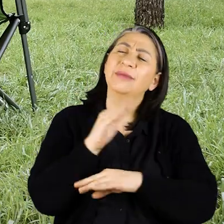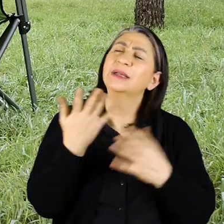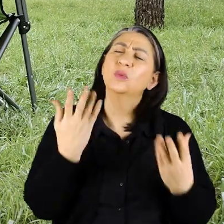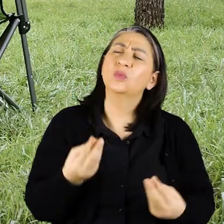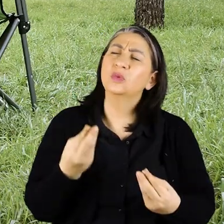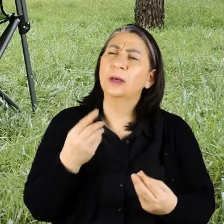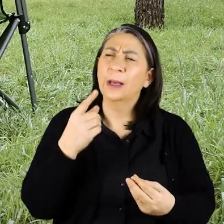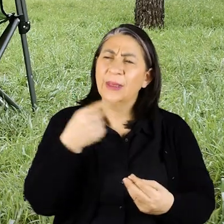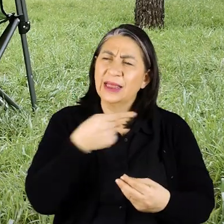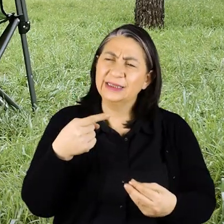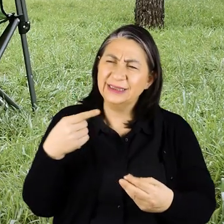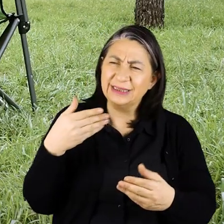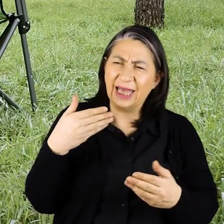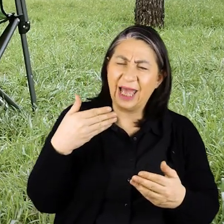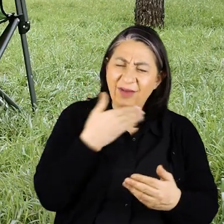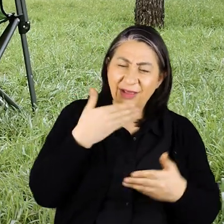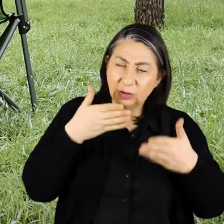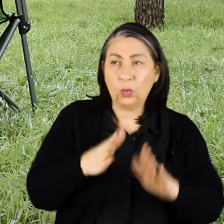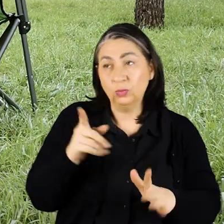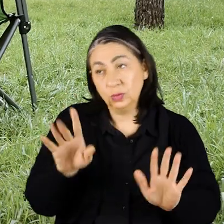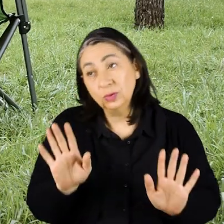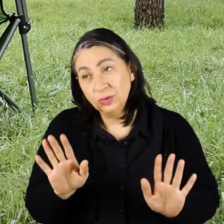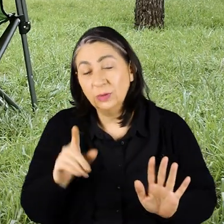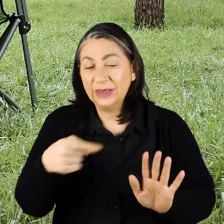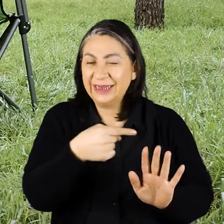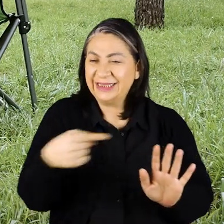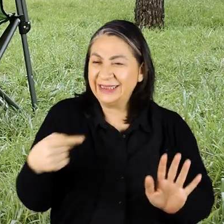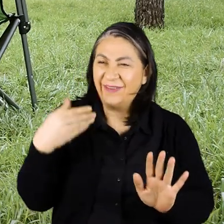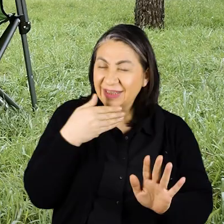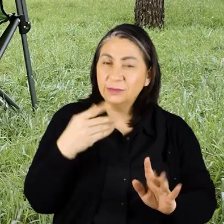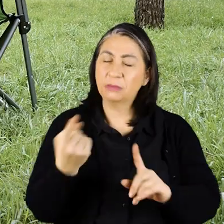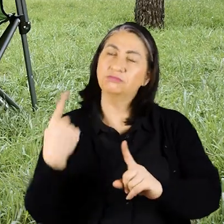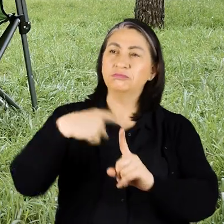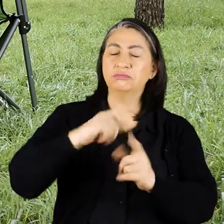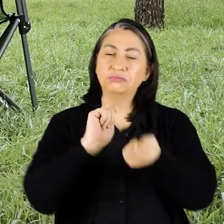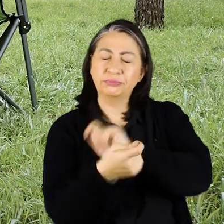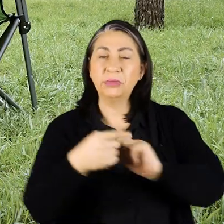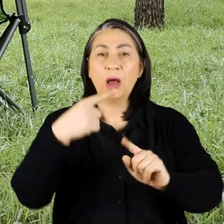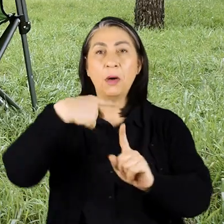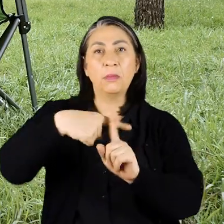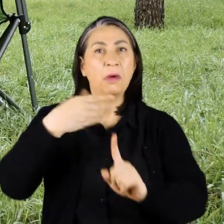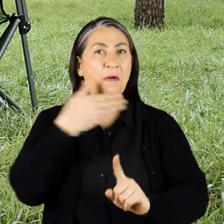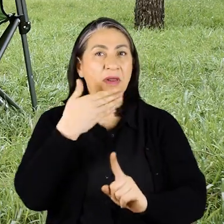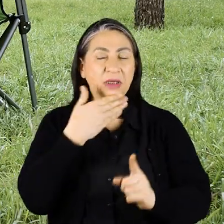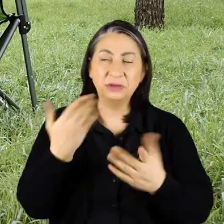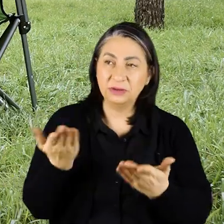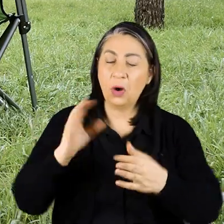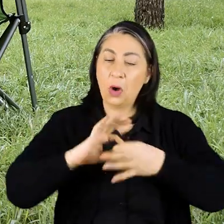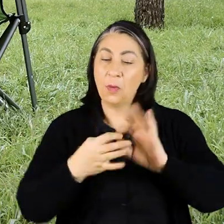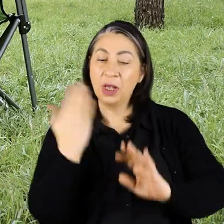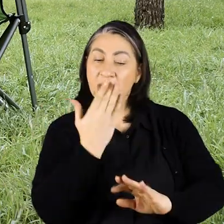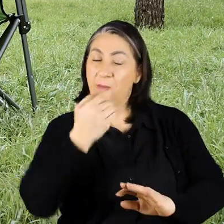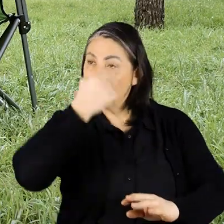olurdu? Bir dezavantajla doğmuşsun Ama sen bu dezavantajı bir anda şu anda avantaja çevirme belki durumundasın Çünkü olimpiyatlara